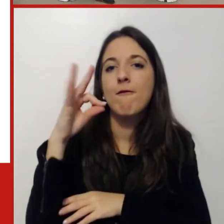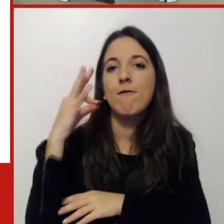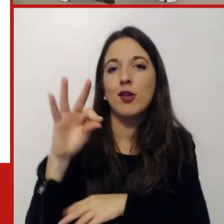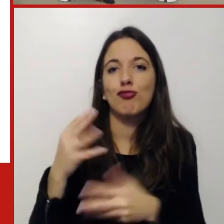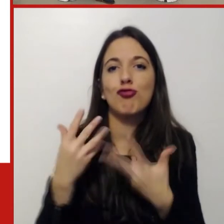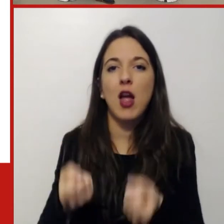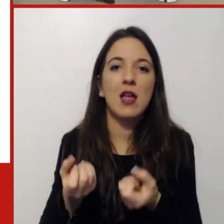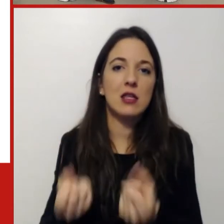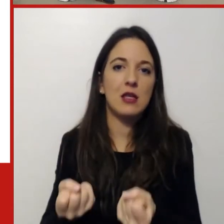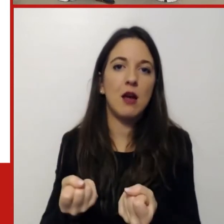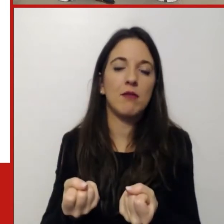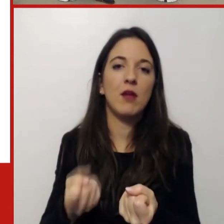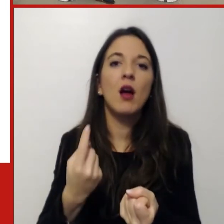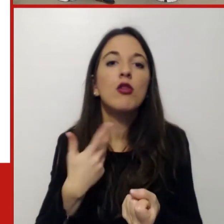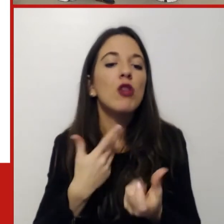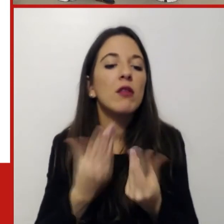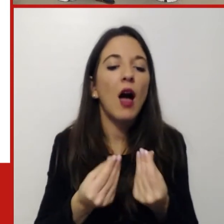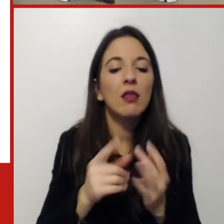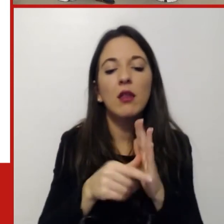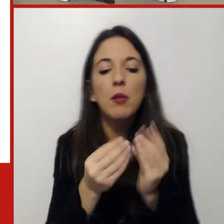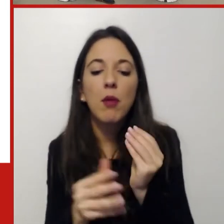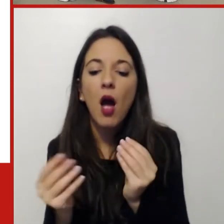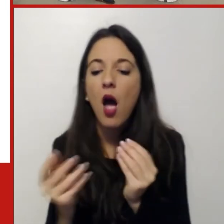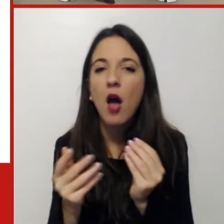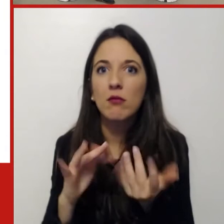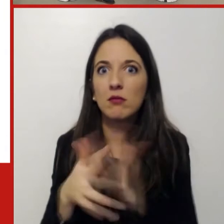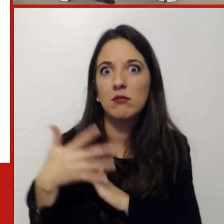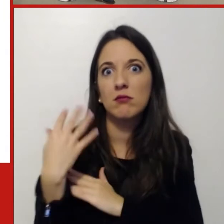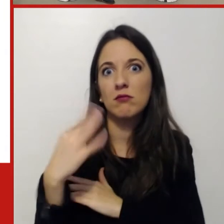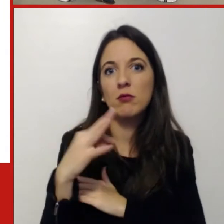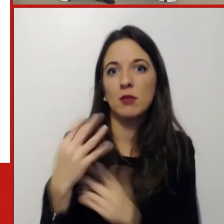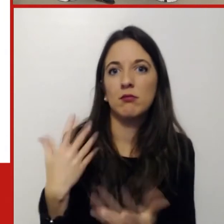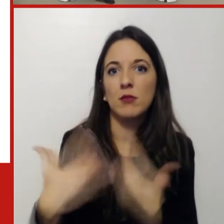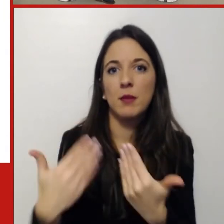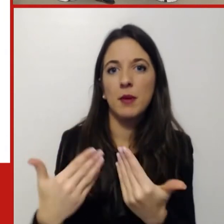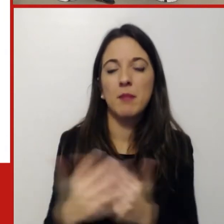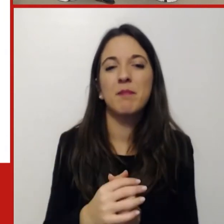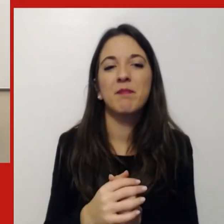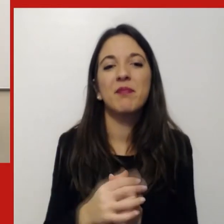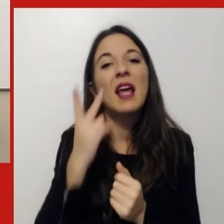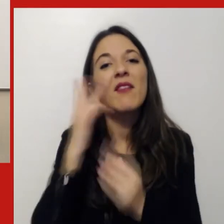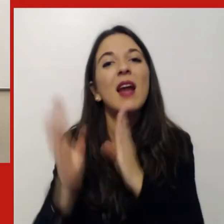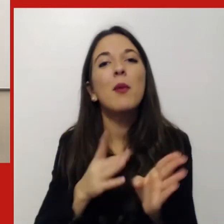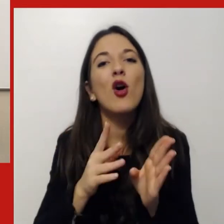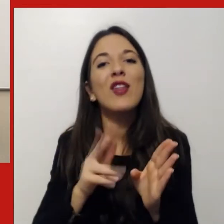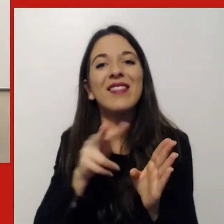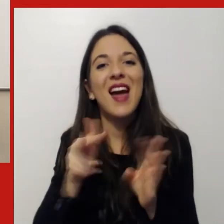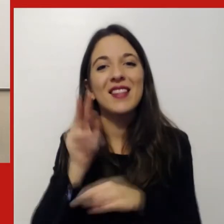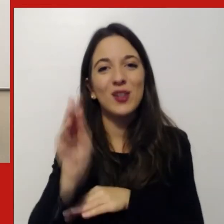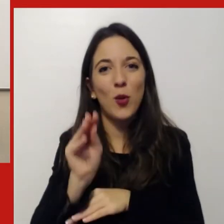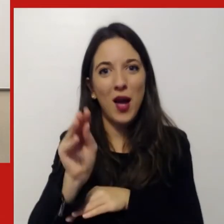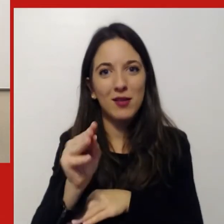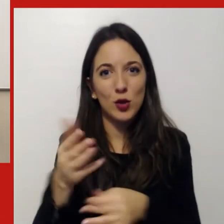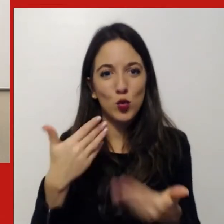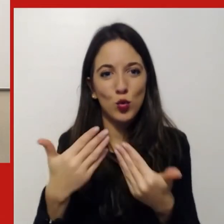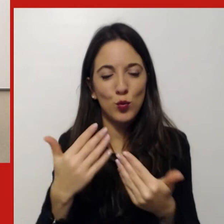tolto tante inefficienze. Vediamo però il rovescio della medaglia. Faccio subito